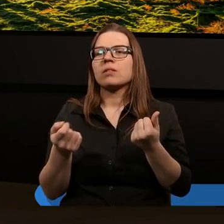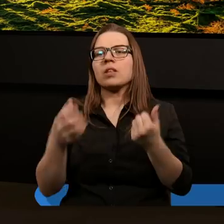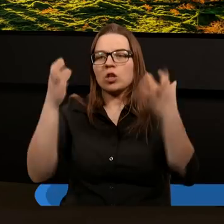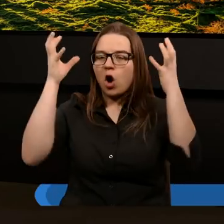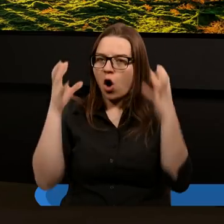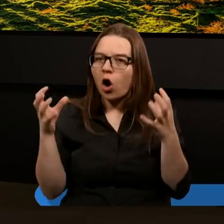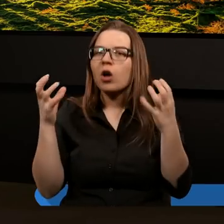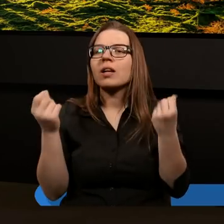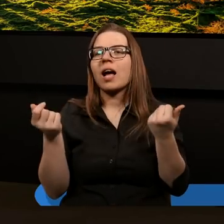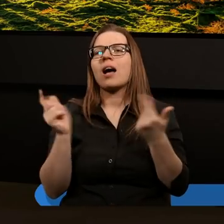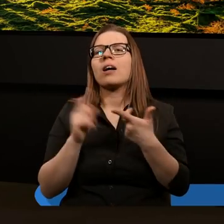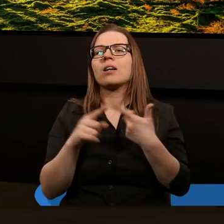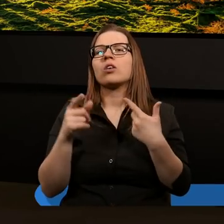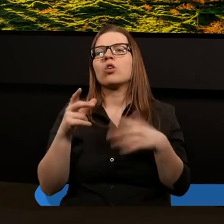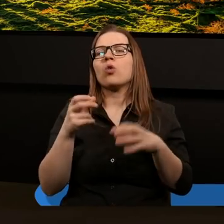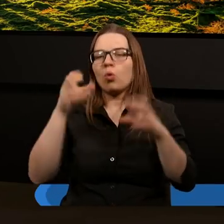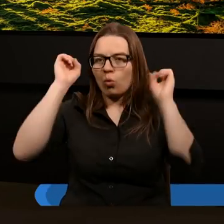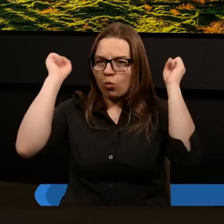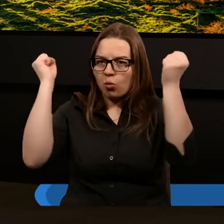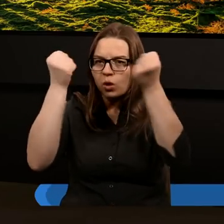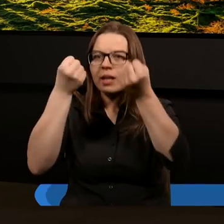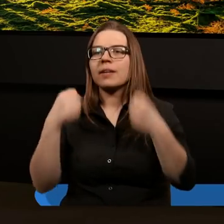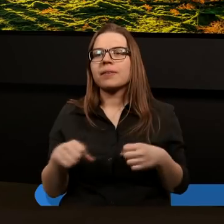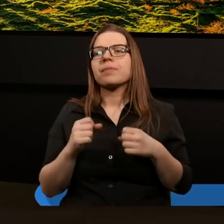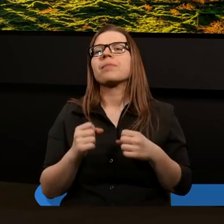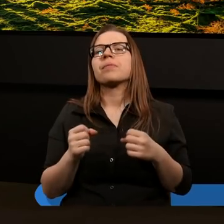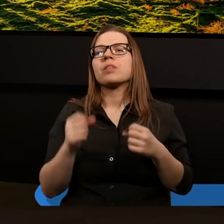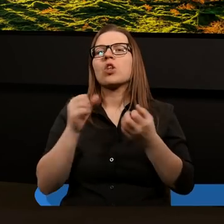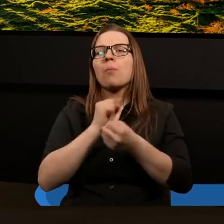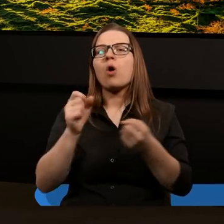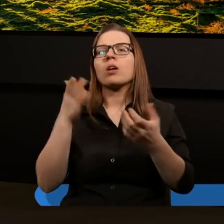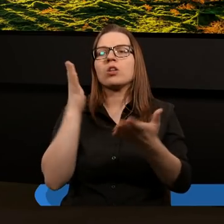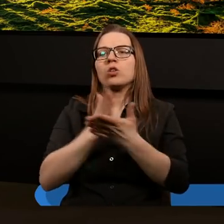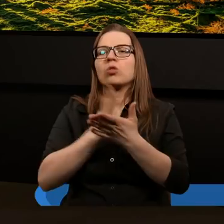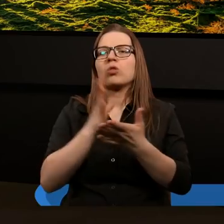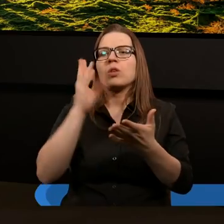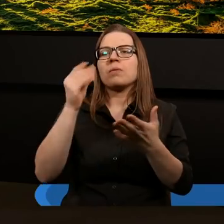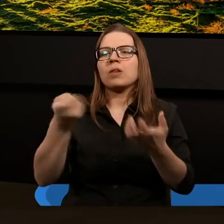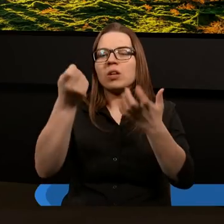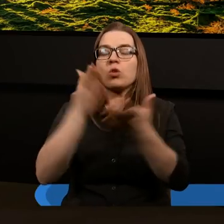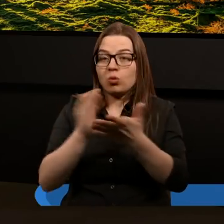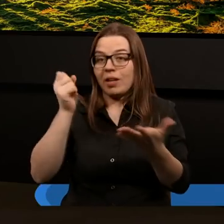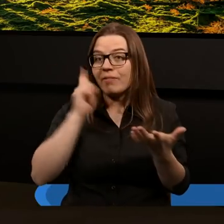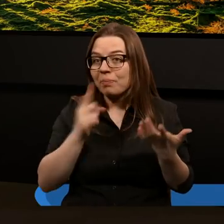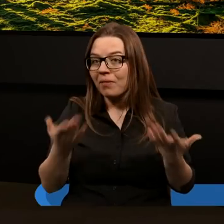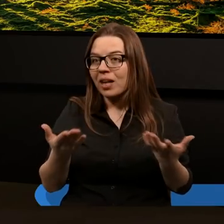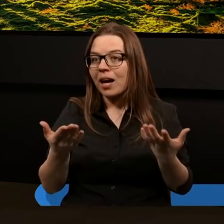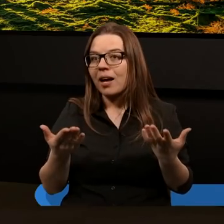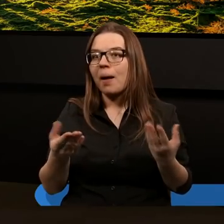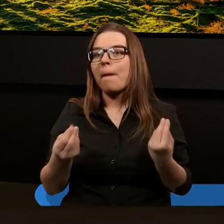korona, łuk, wyrusza do boju, a już mu nadano miano zwycięzcy, prawda?